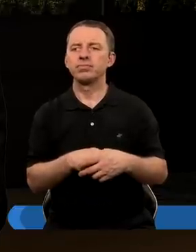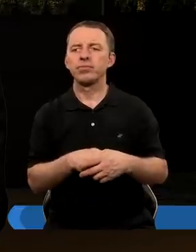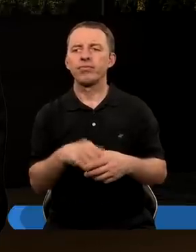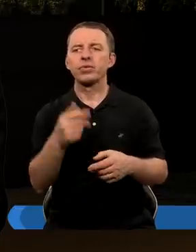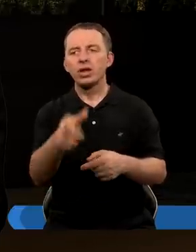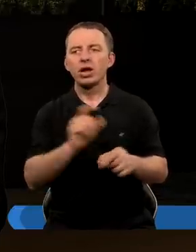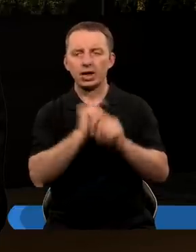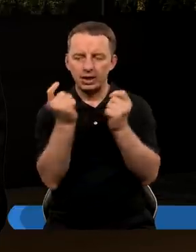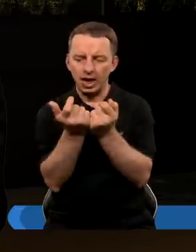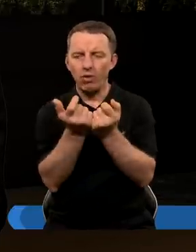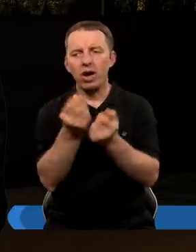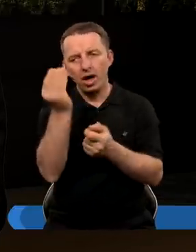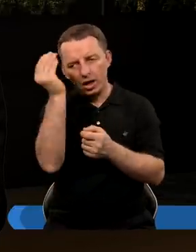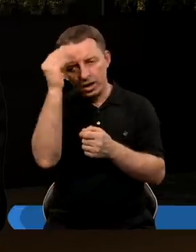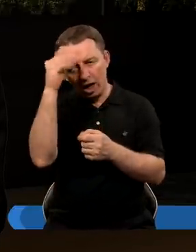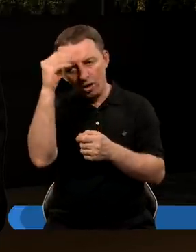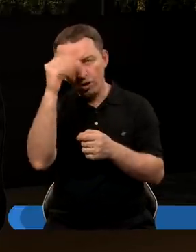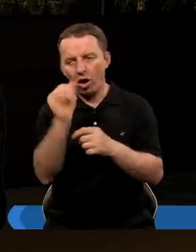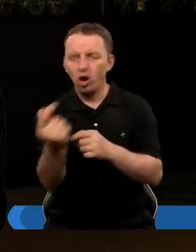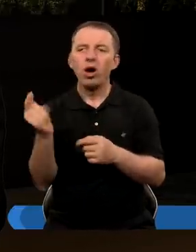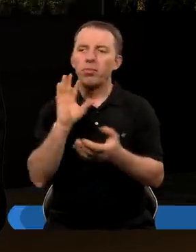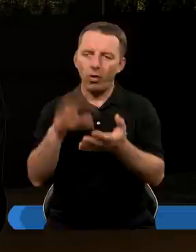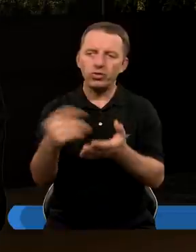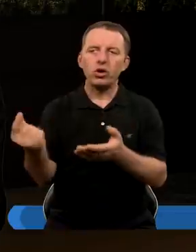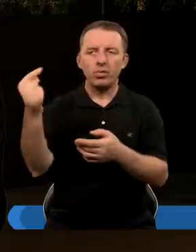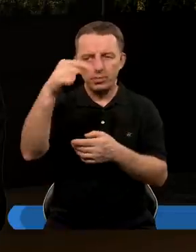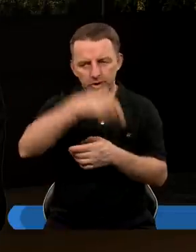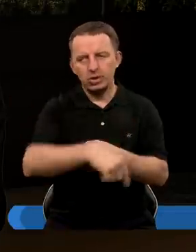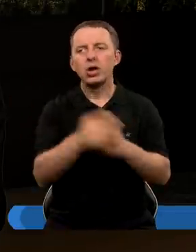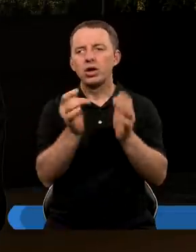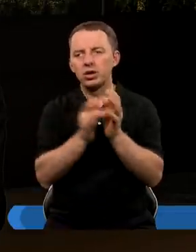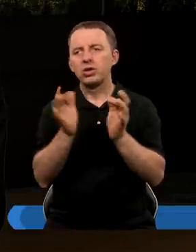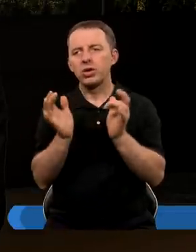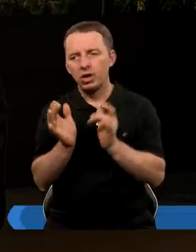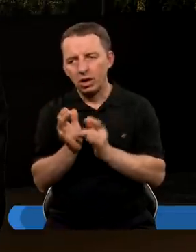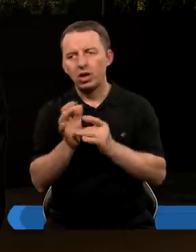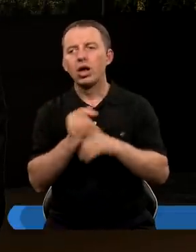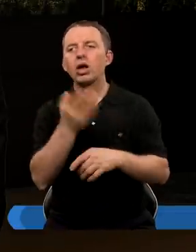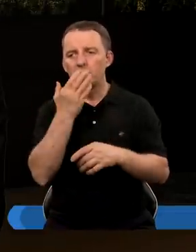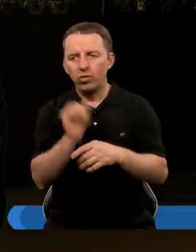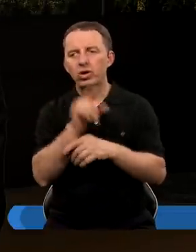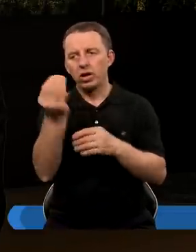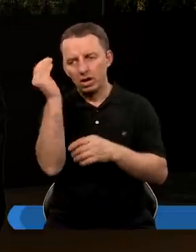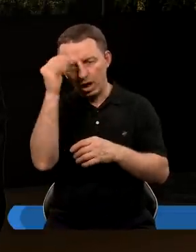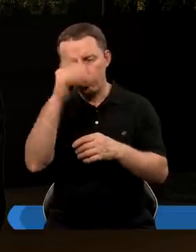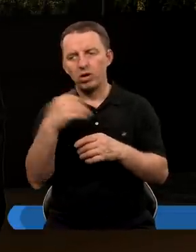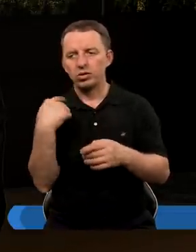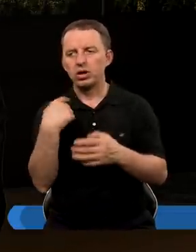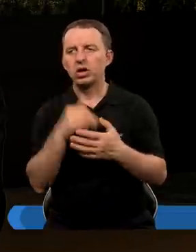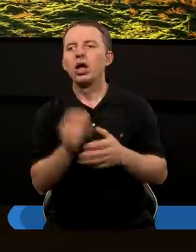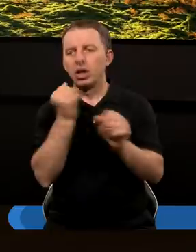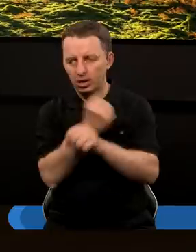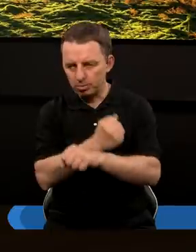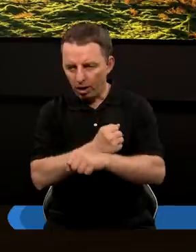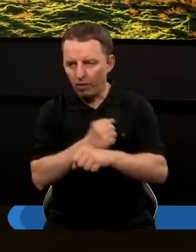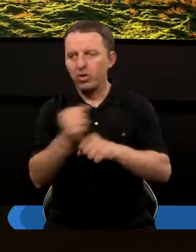no i cała nauka o powtórnym przyjściu Jezusa Chrystusa to też jest coś takiego niezwykłego, która wiąże się z nauką o świątyniach. Taki